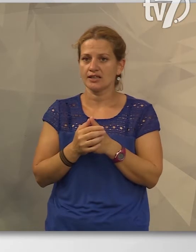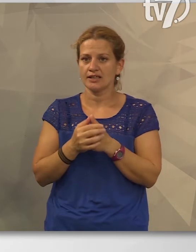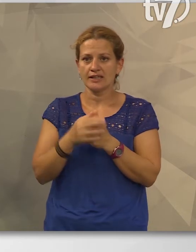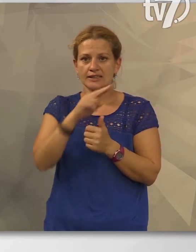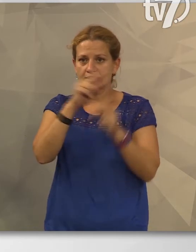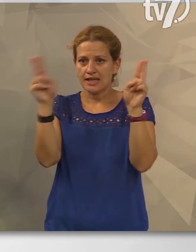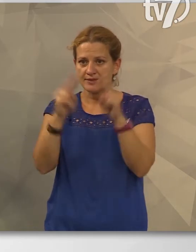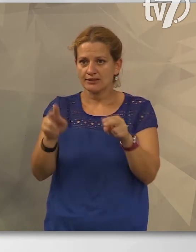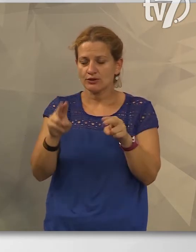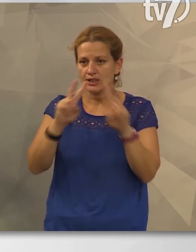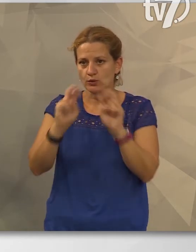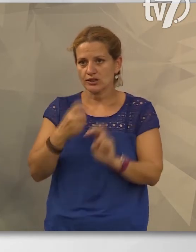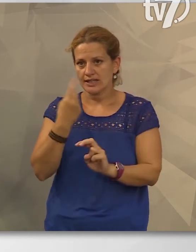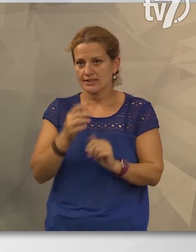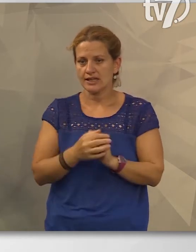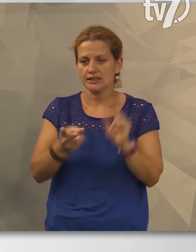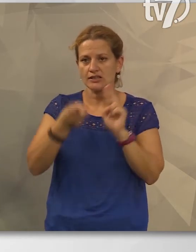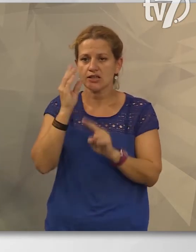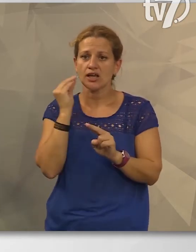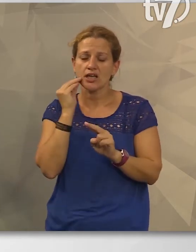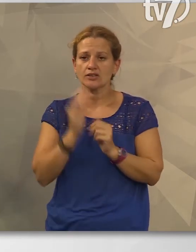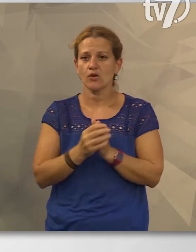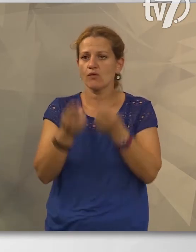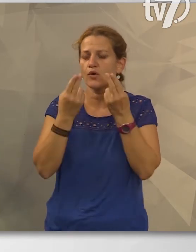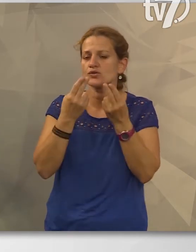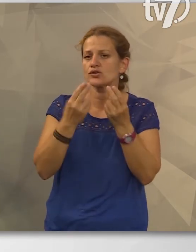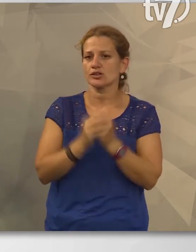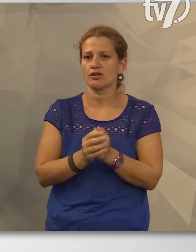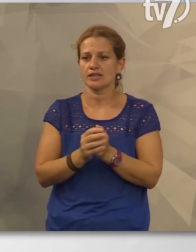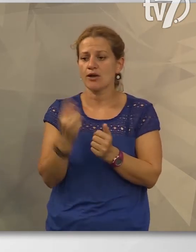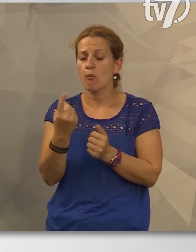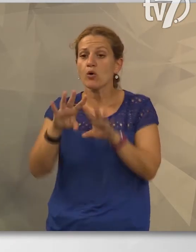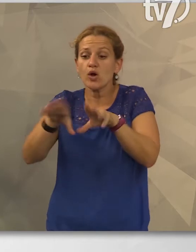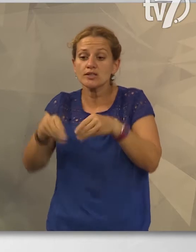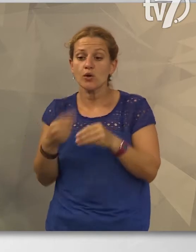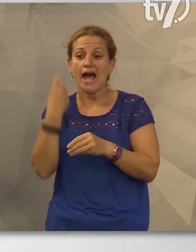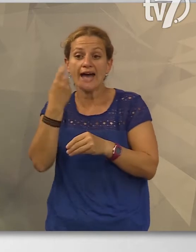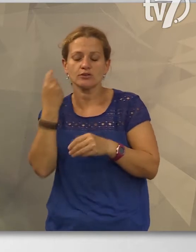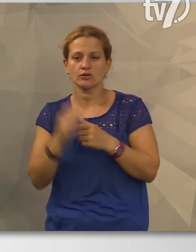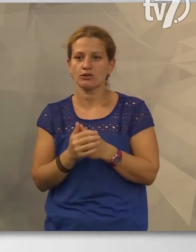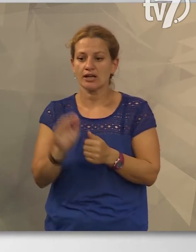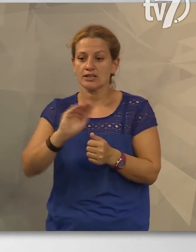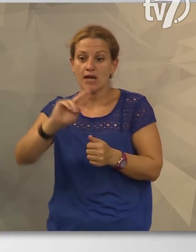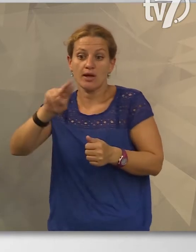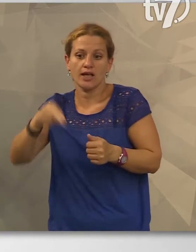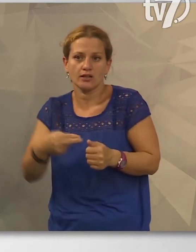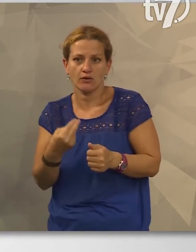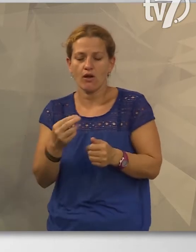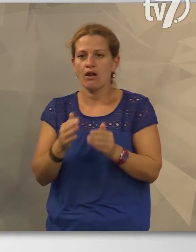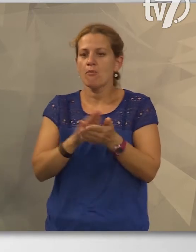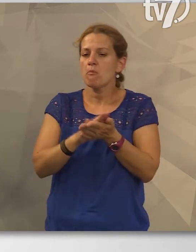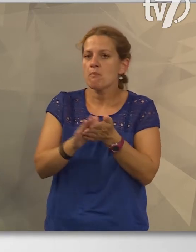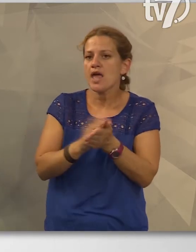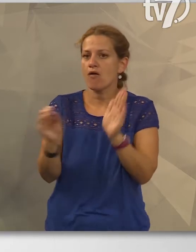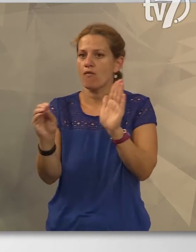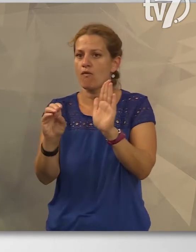kutatás szerint. A szakértők fontosnak tartják, hogy a szülők átgondolják, hogy a gyermekekről milyen fotókat posztolnak